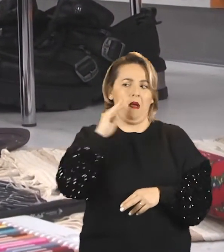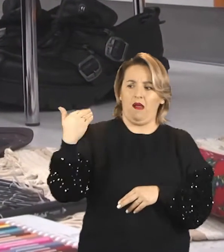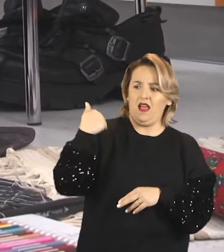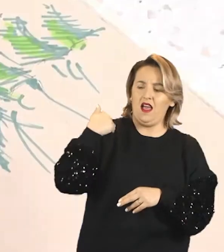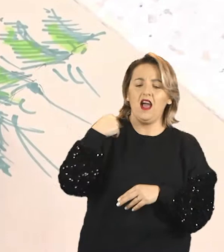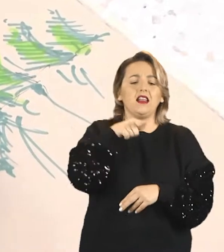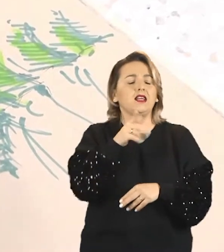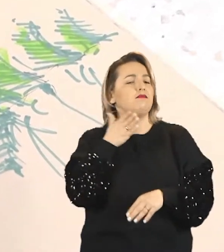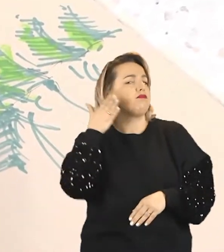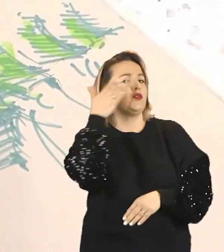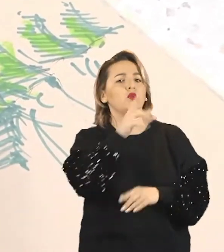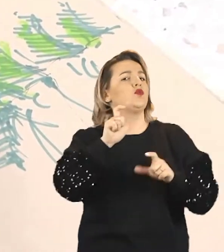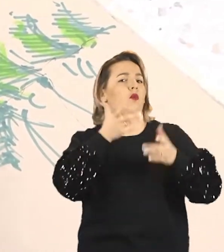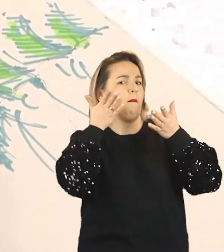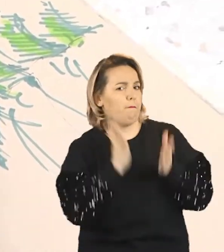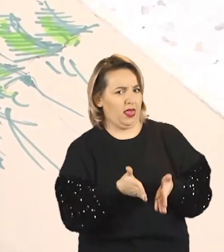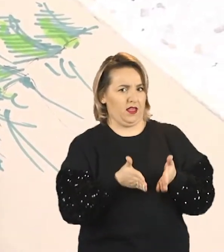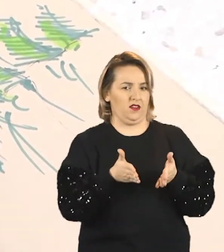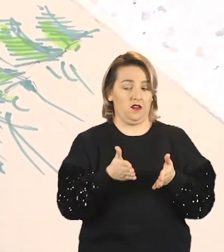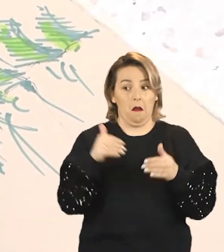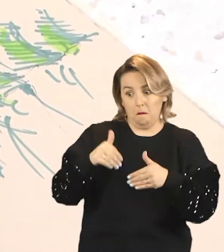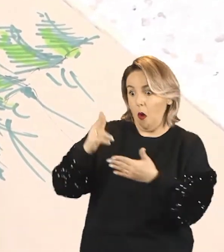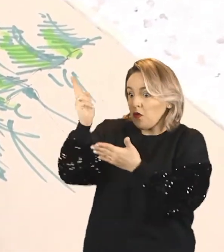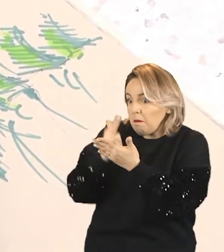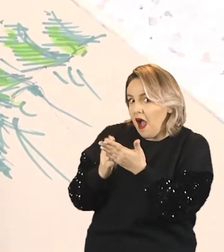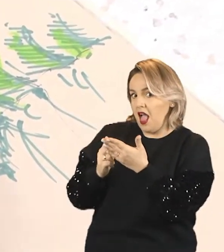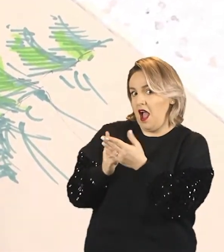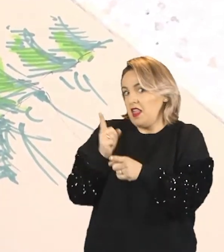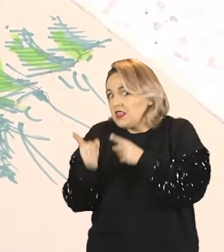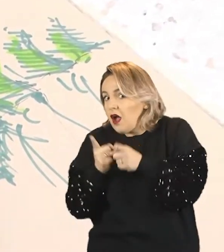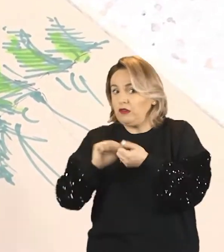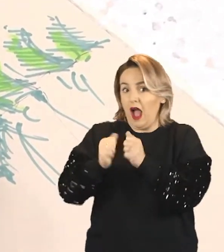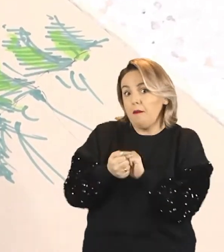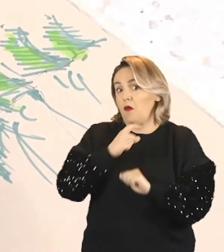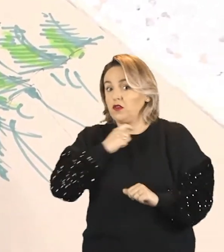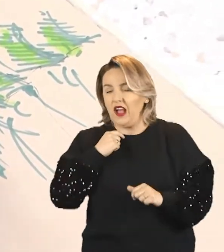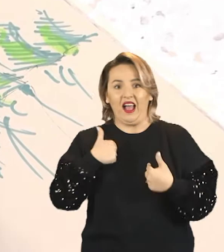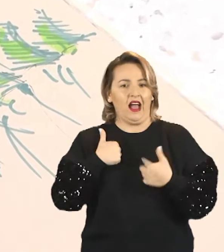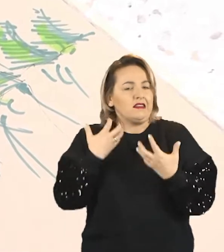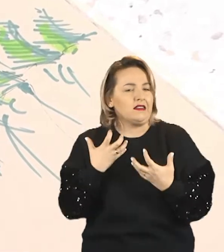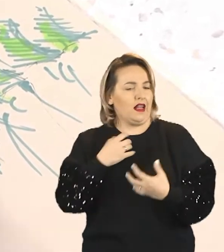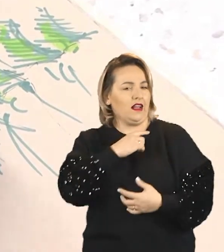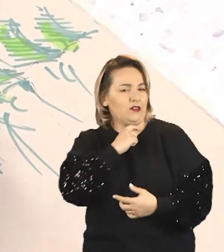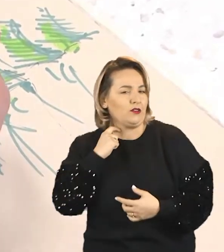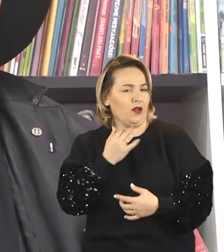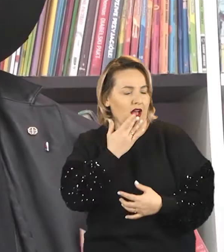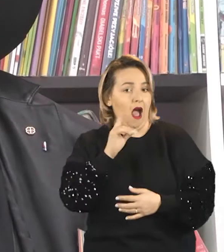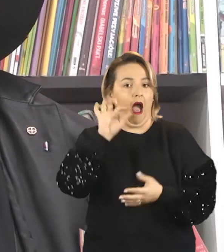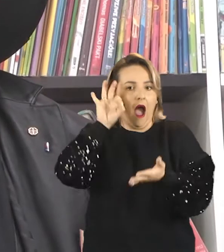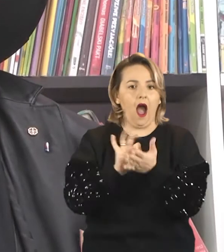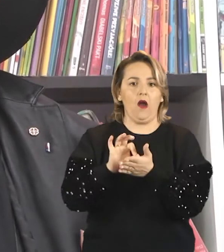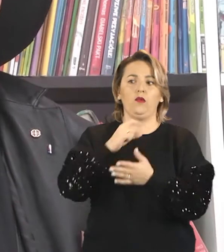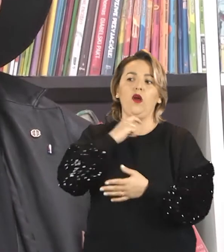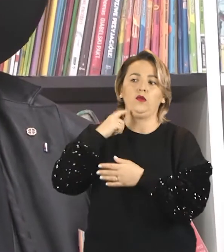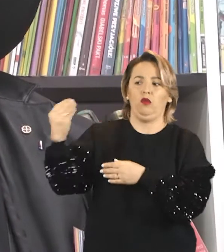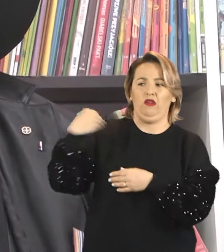być chłopie w przyszłości? No malarzem albo może nauczycielem, może księdzem i chciałem być księdzem. Ale jeden ksiądz